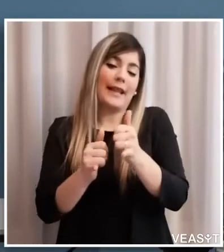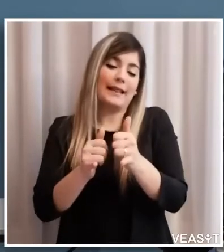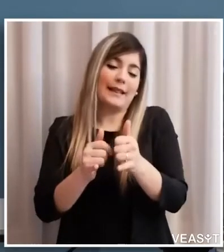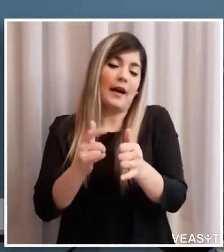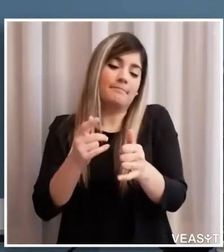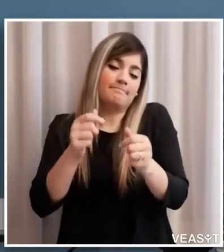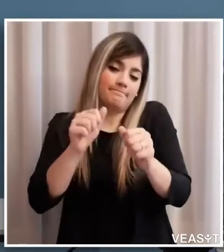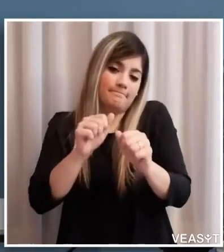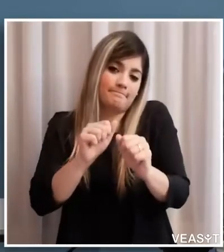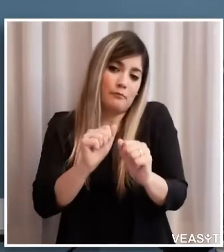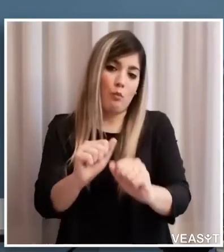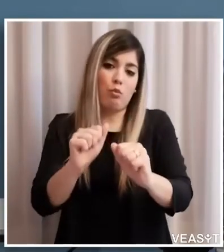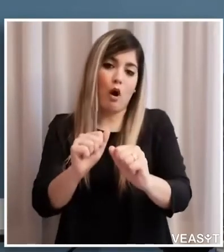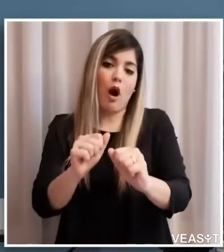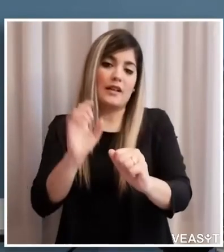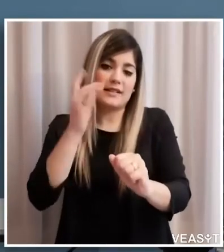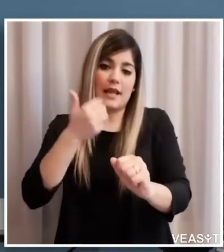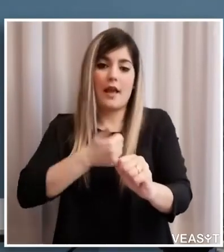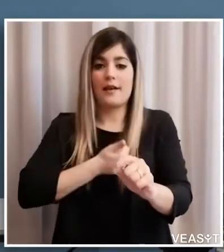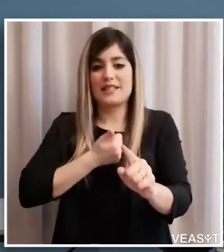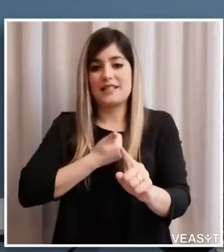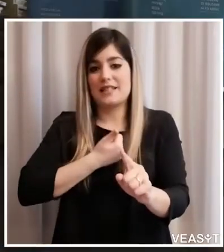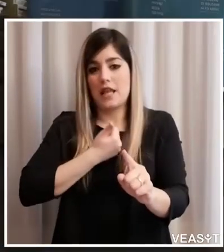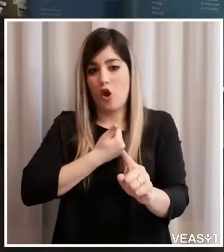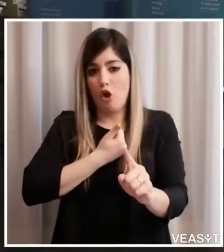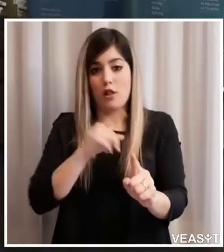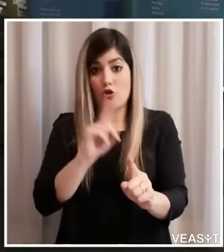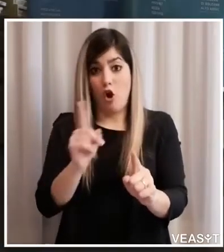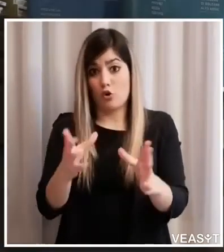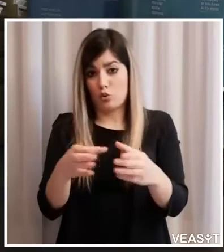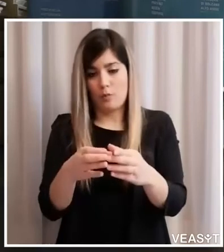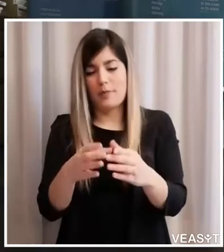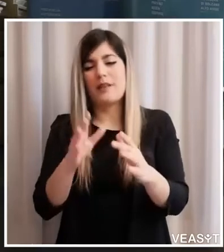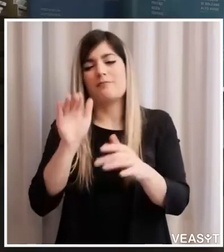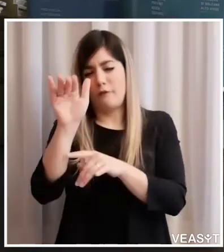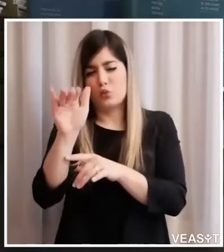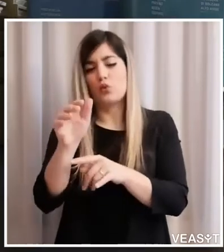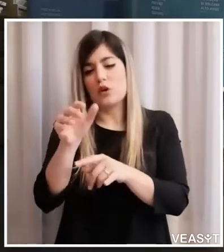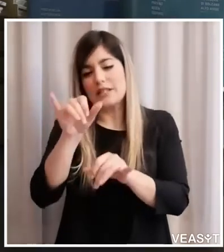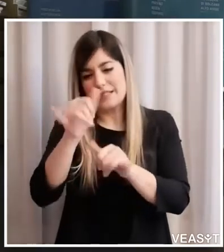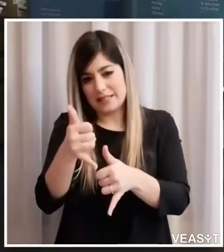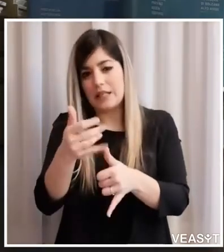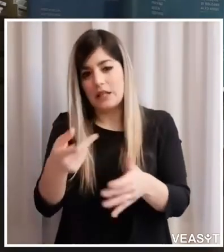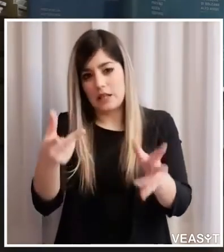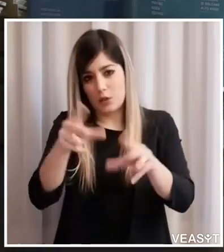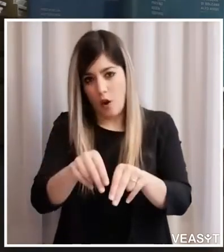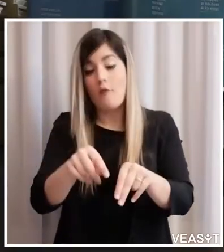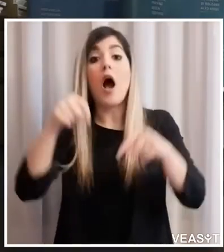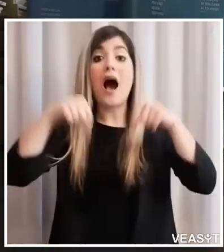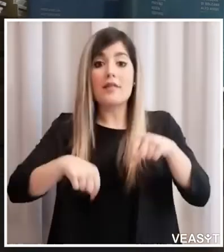singolarmente cioè individualmente e non in gruppi quella delle mascherine sì